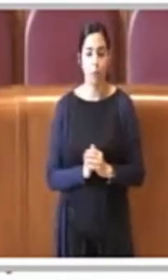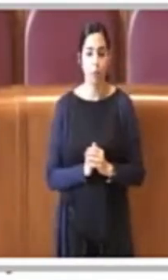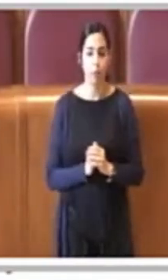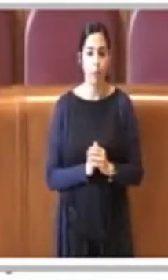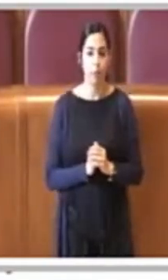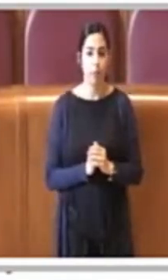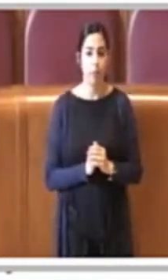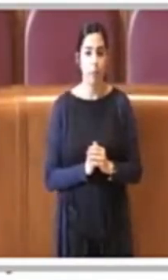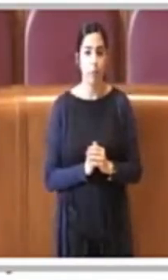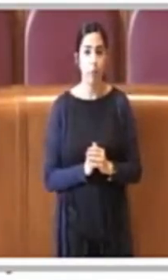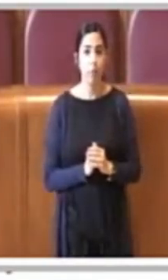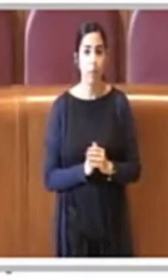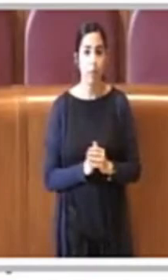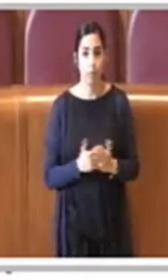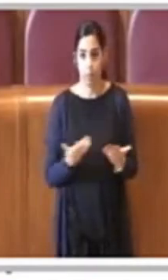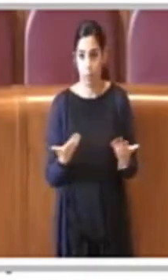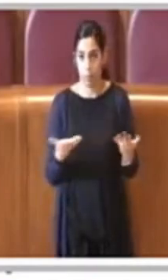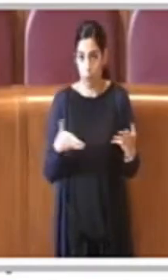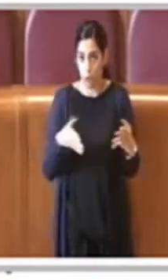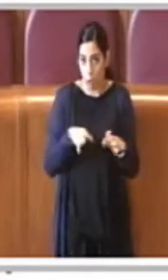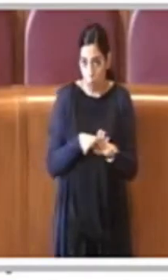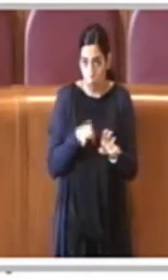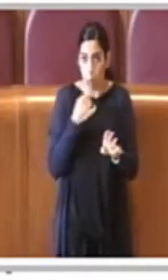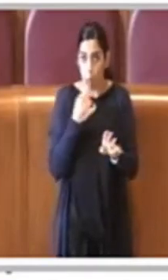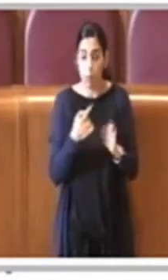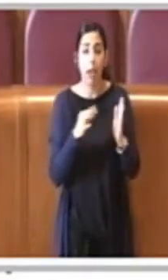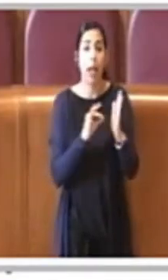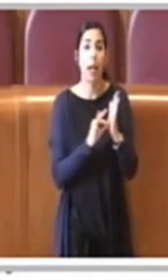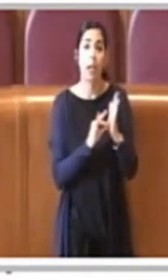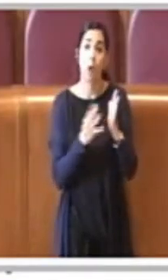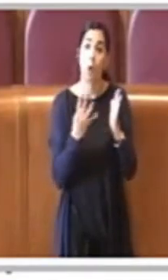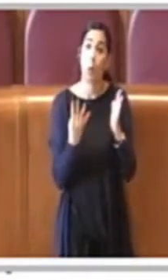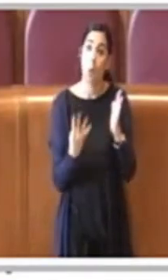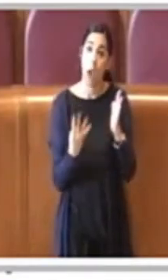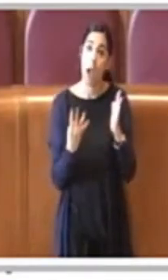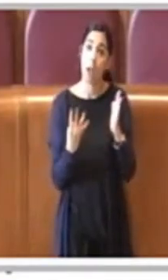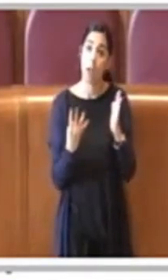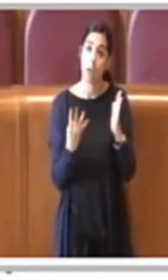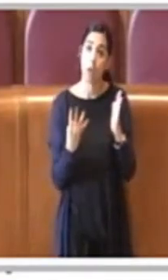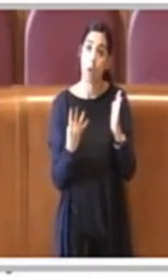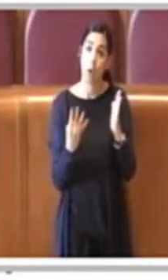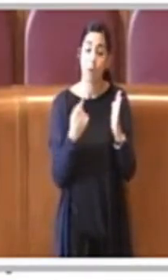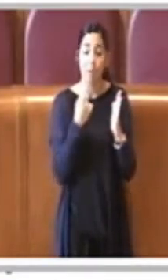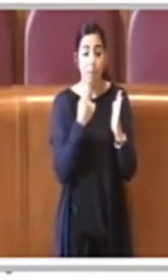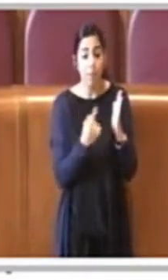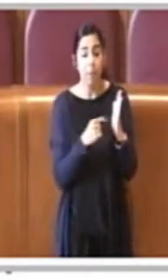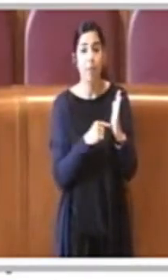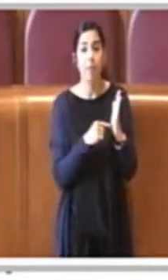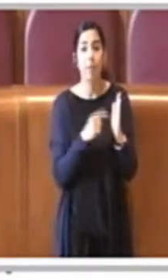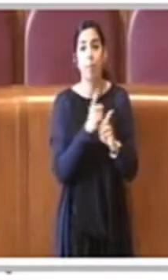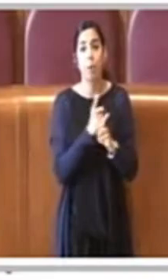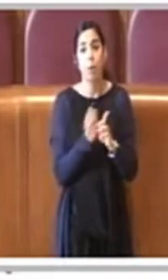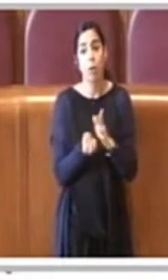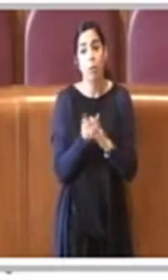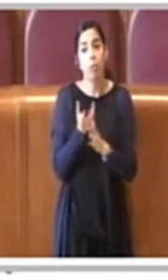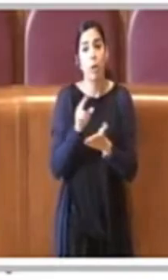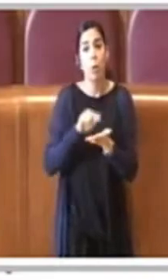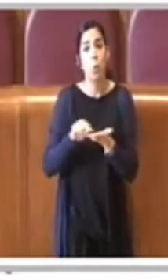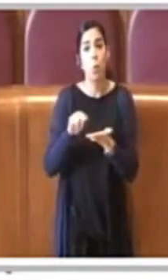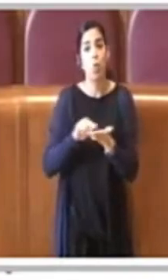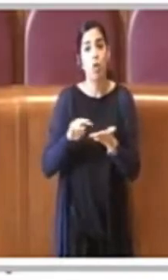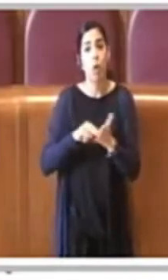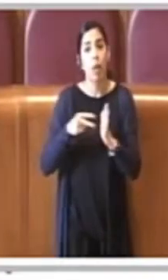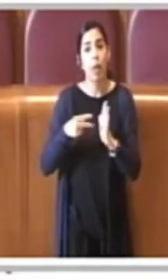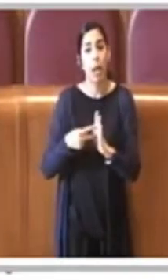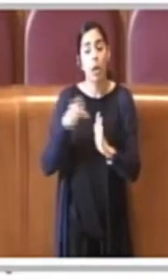Terminando Presidente nell'articolo 4 ovviamente di creare un apposito ufficio tecnico anche per